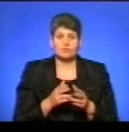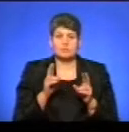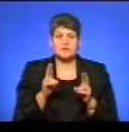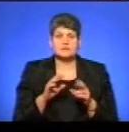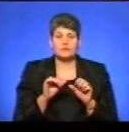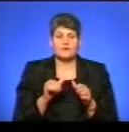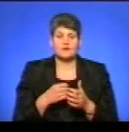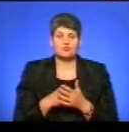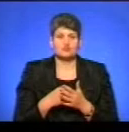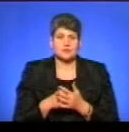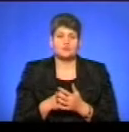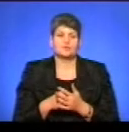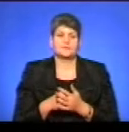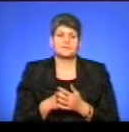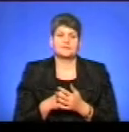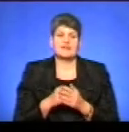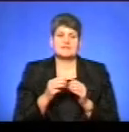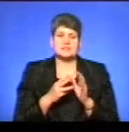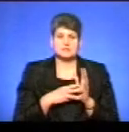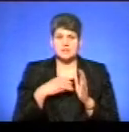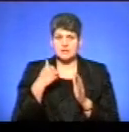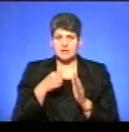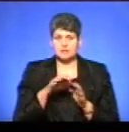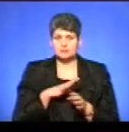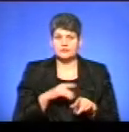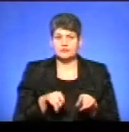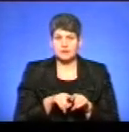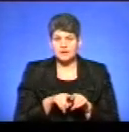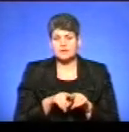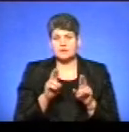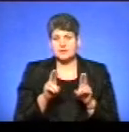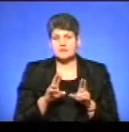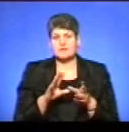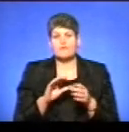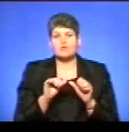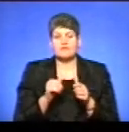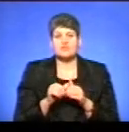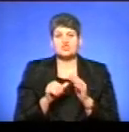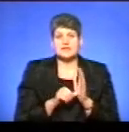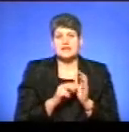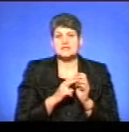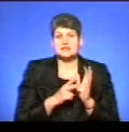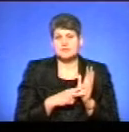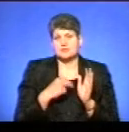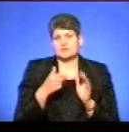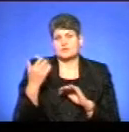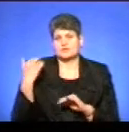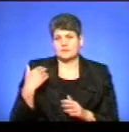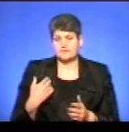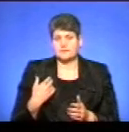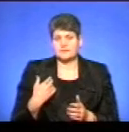формування бюджету на 2018 рік був такий, як і принцип формування на 2017, 2016 і так далі.